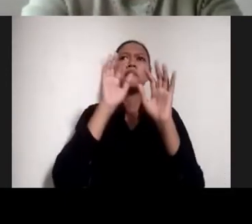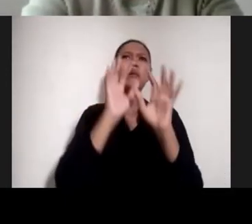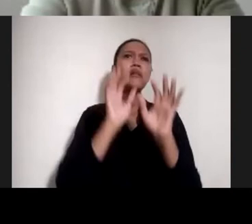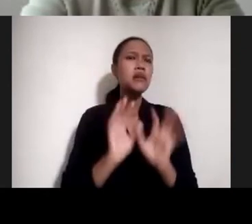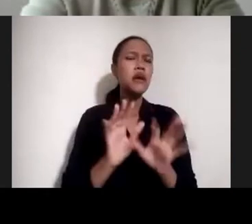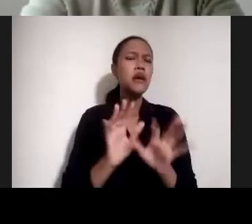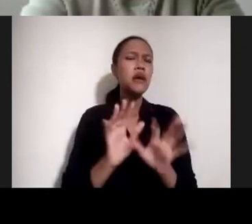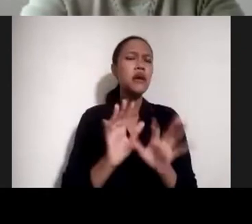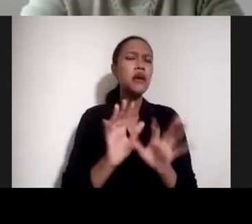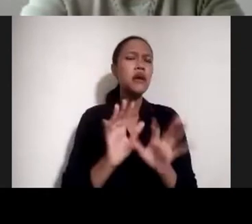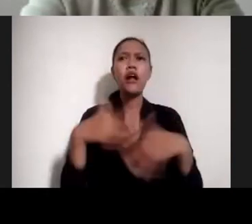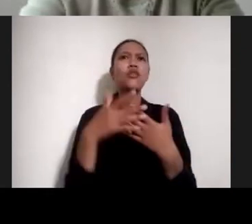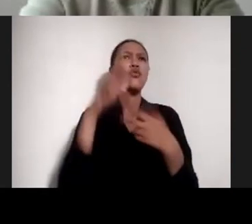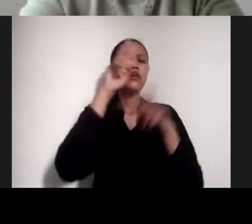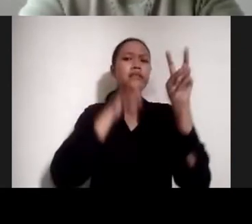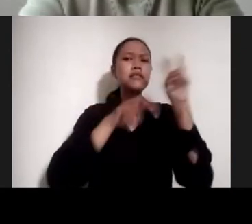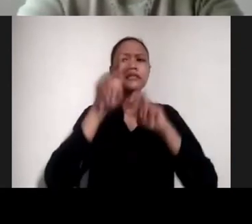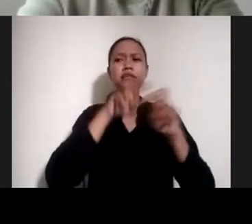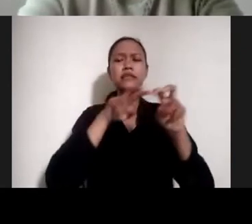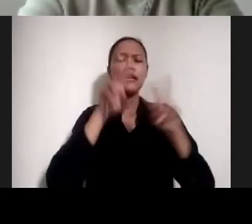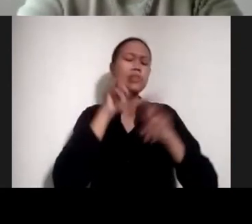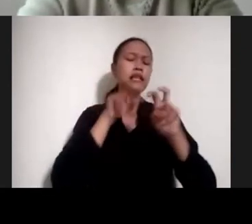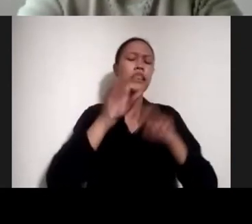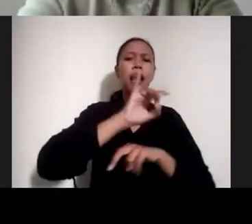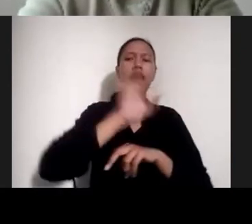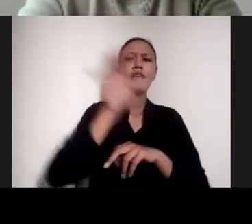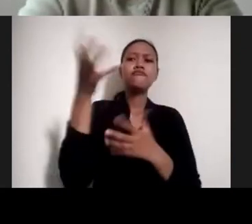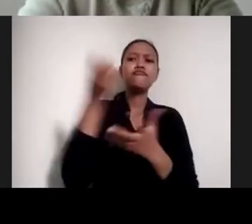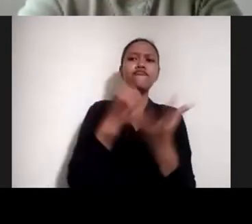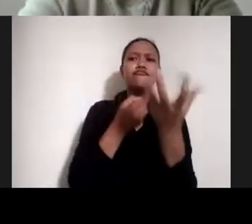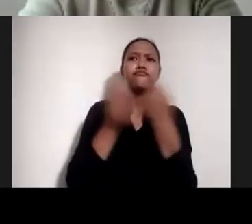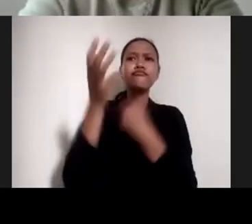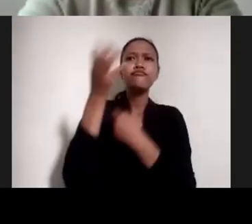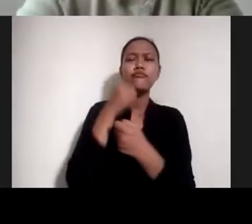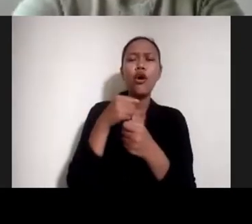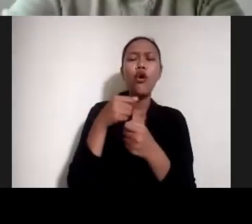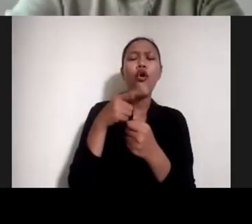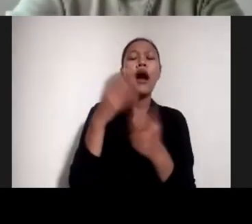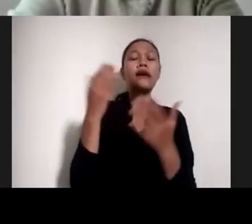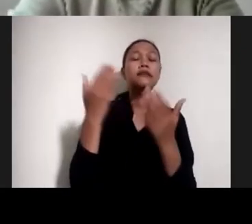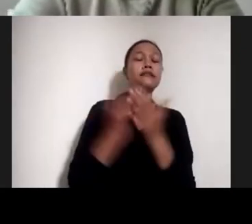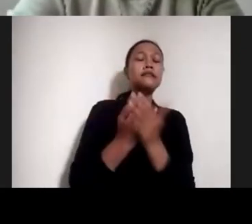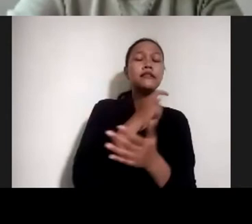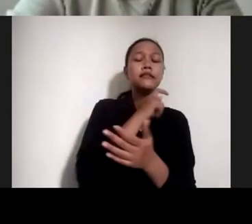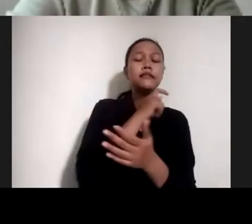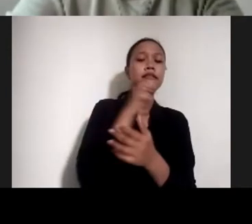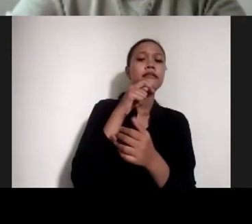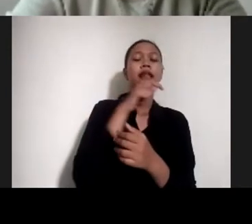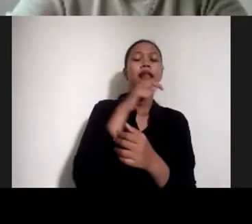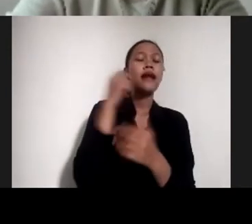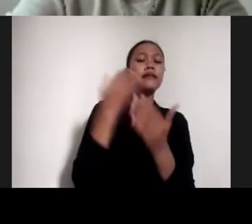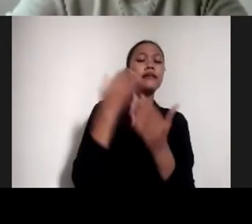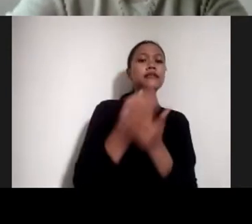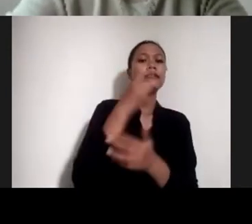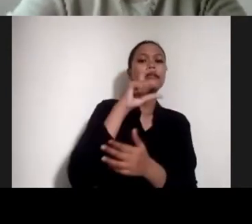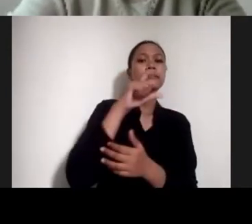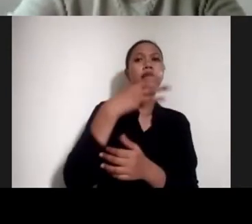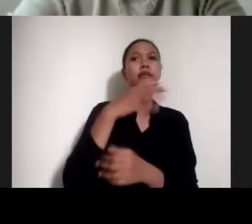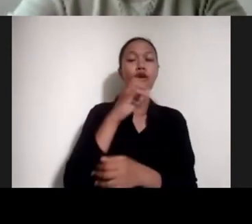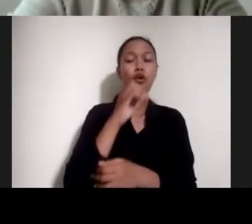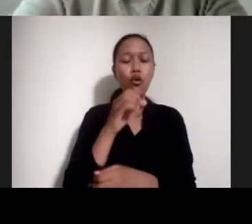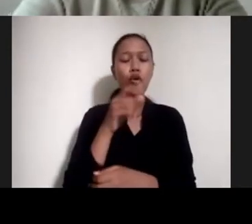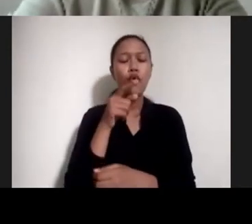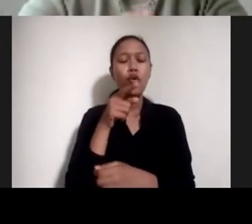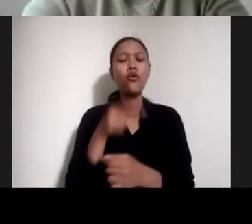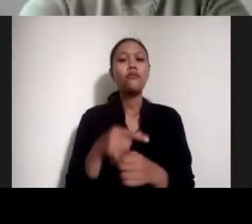mengumpulkan, kemudian bisa dapat informasi sebagai CEO sekitar segini. Kerja aku apa sebagai jurnalis? Aku